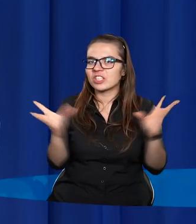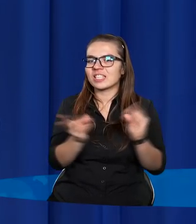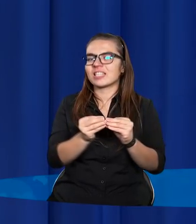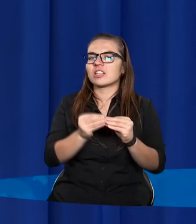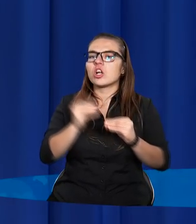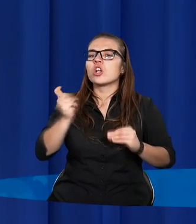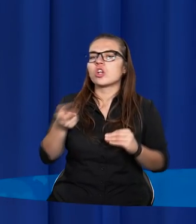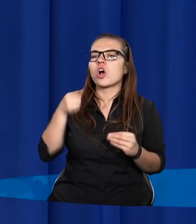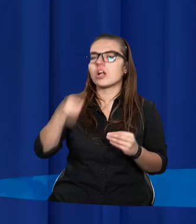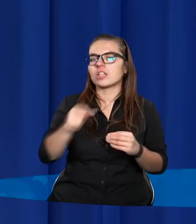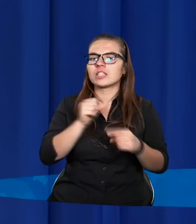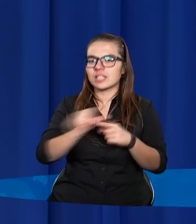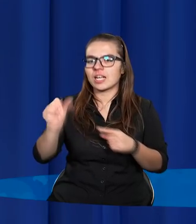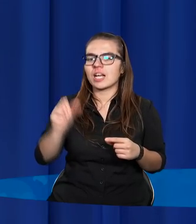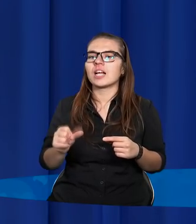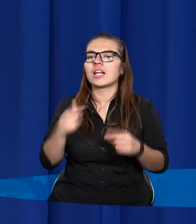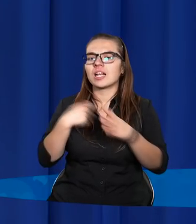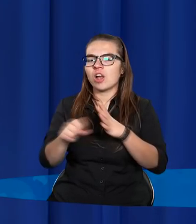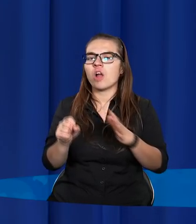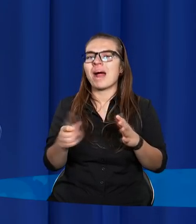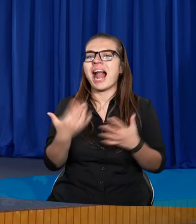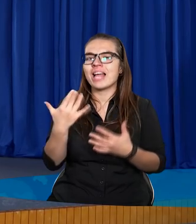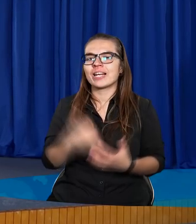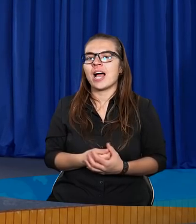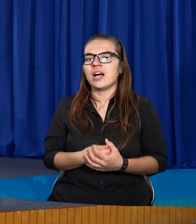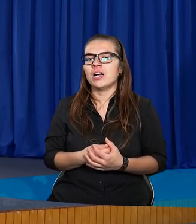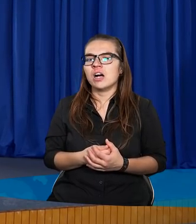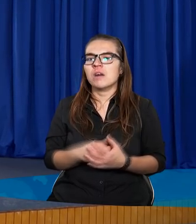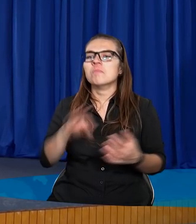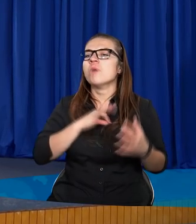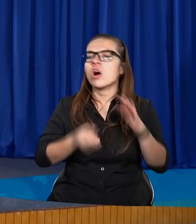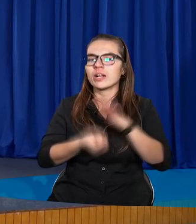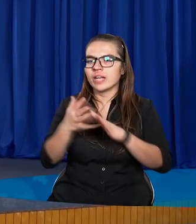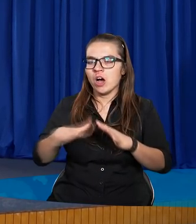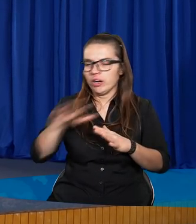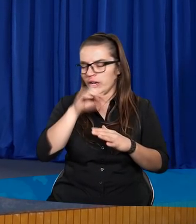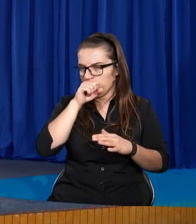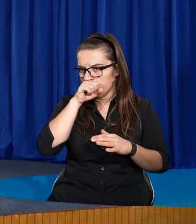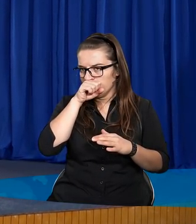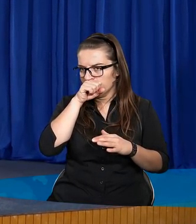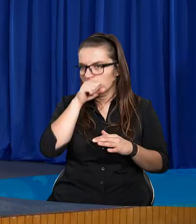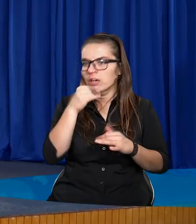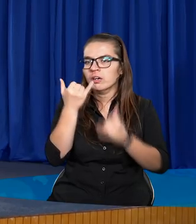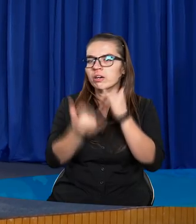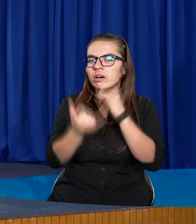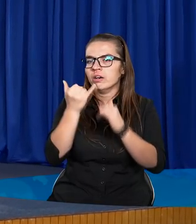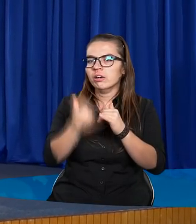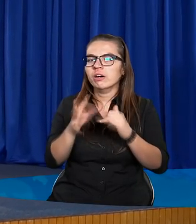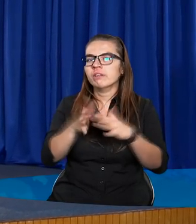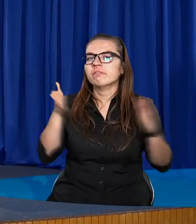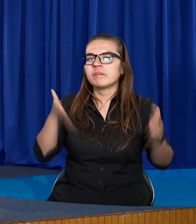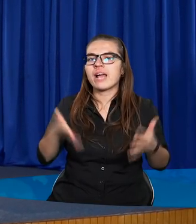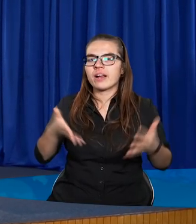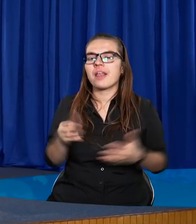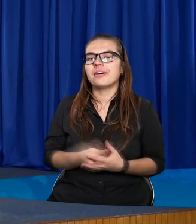co jest do spalenia. Moi drodzy, jeżeli wierzę,